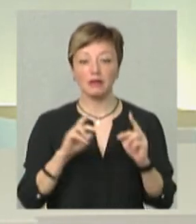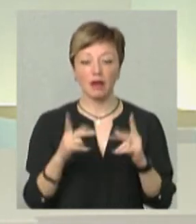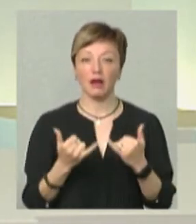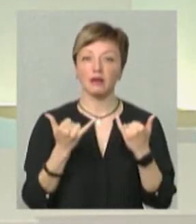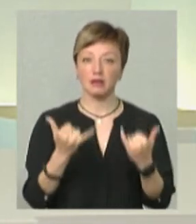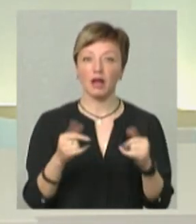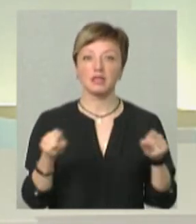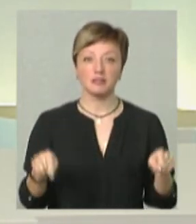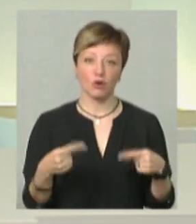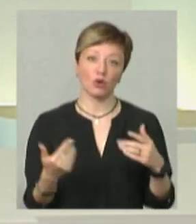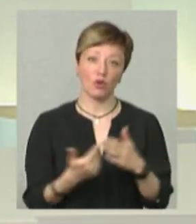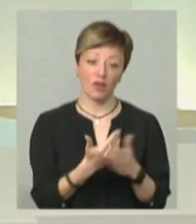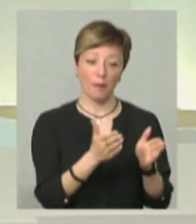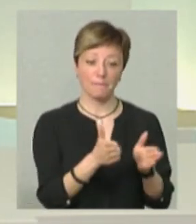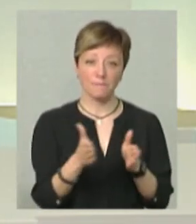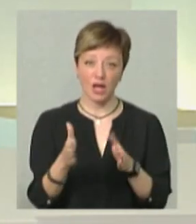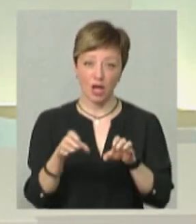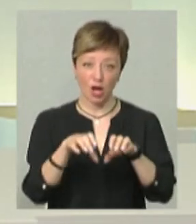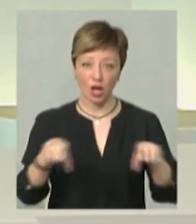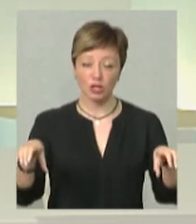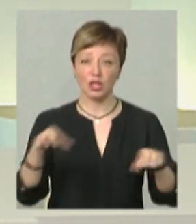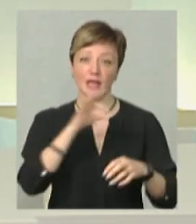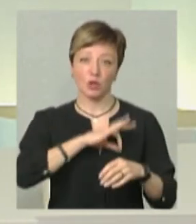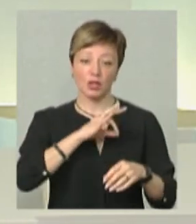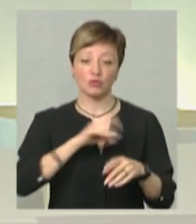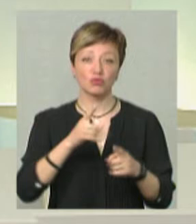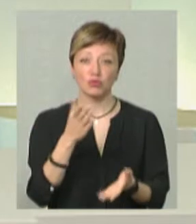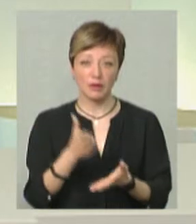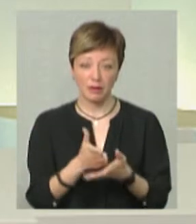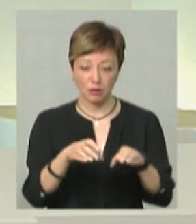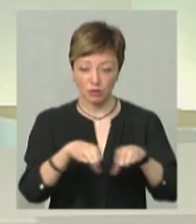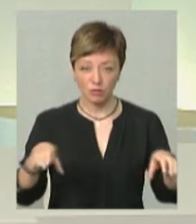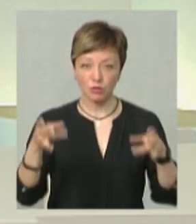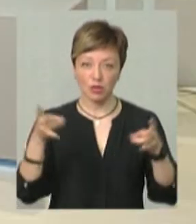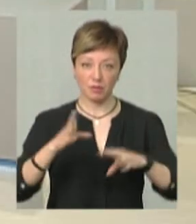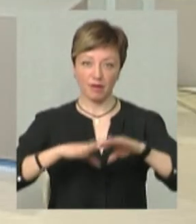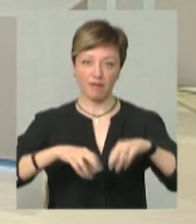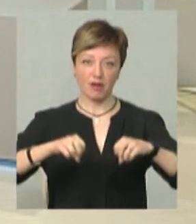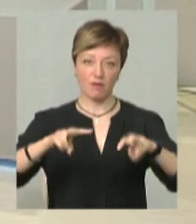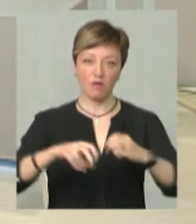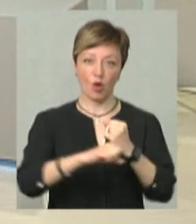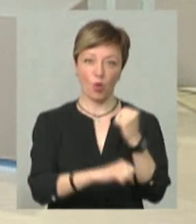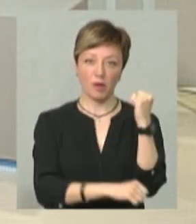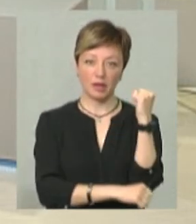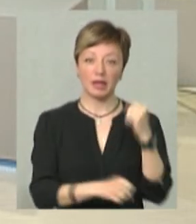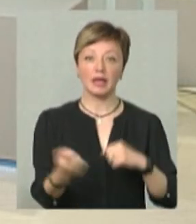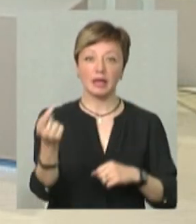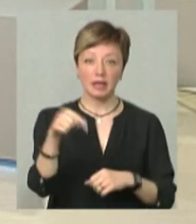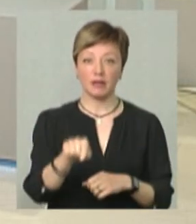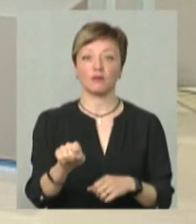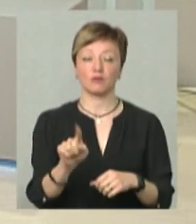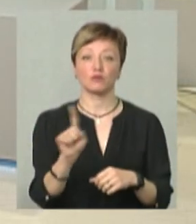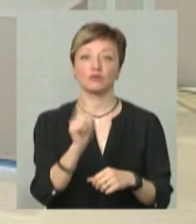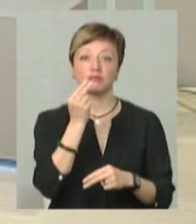як для створення нових мереж, так і для експлуатації існуючих мереж потрібні кваліфіковані робітники. І, власне